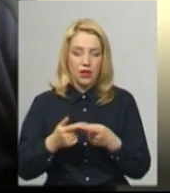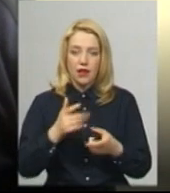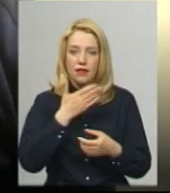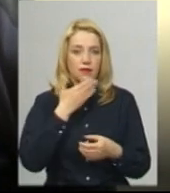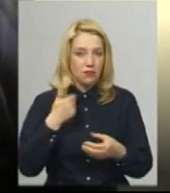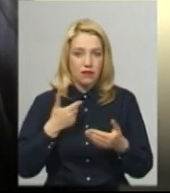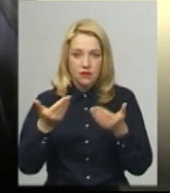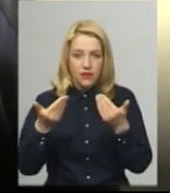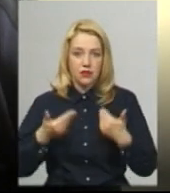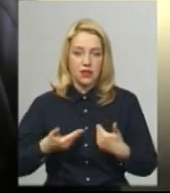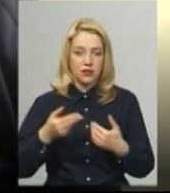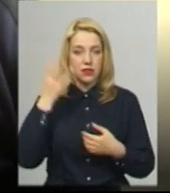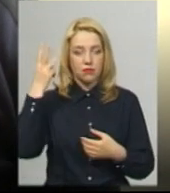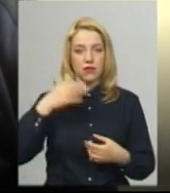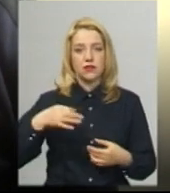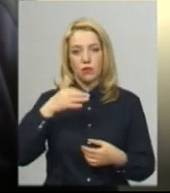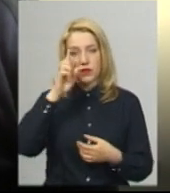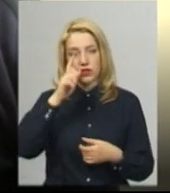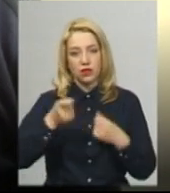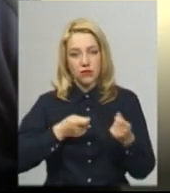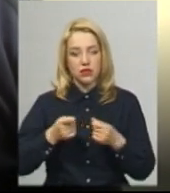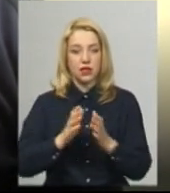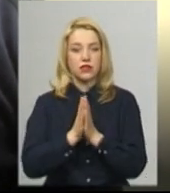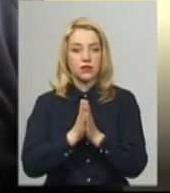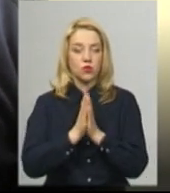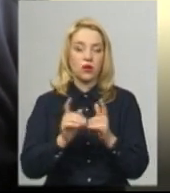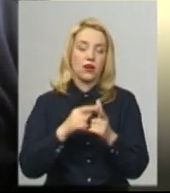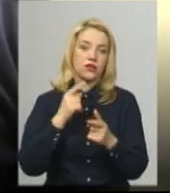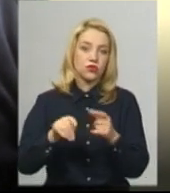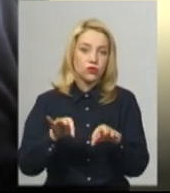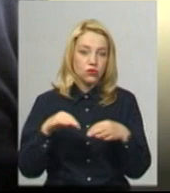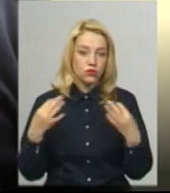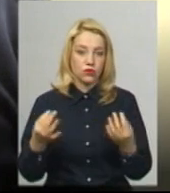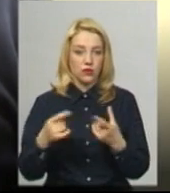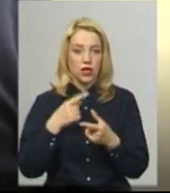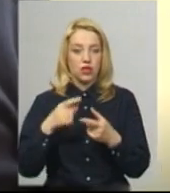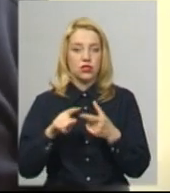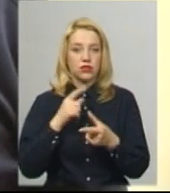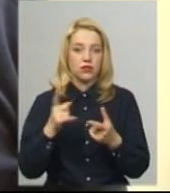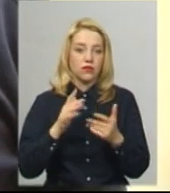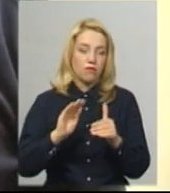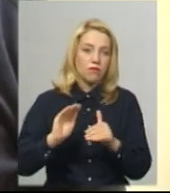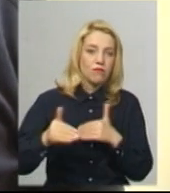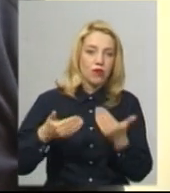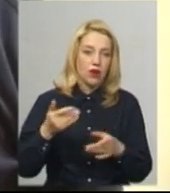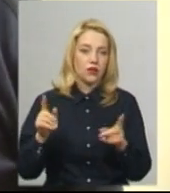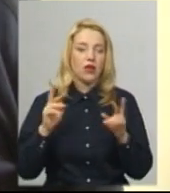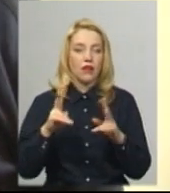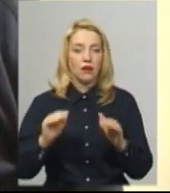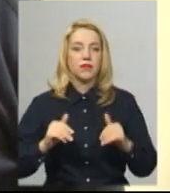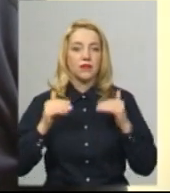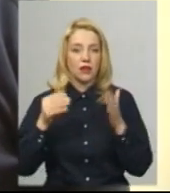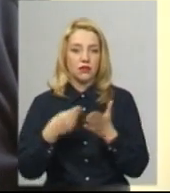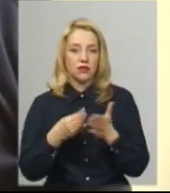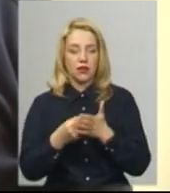до Хмельницької районної державної адміністрації з проханням чи з дозволом, чи з порадою, яким чином їм підняти тариф для